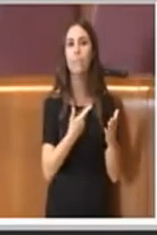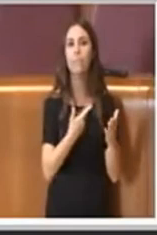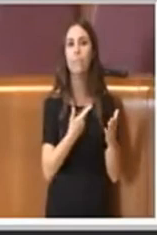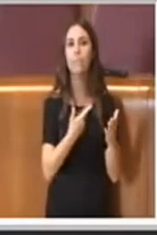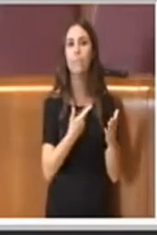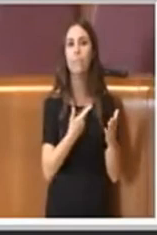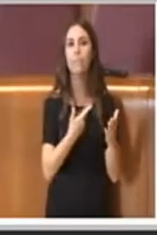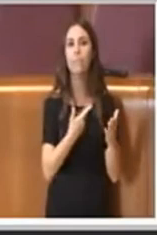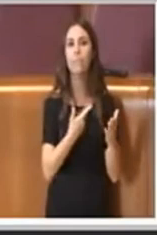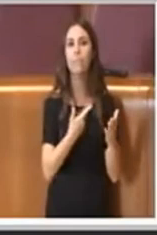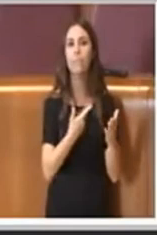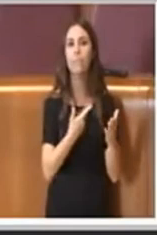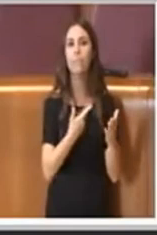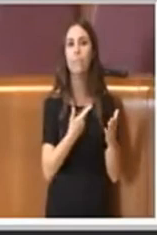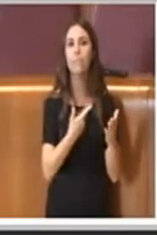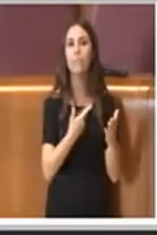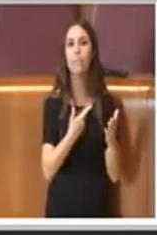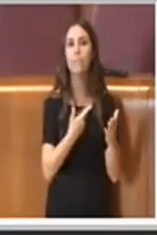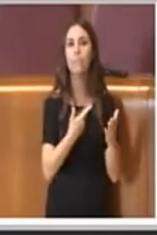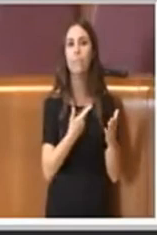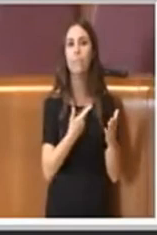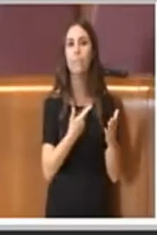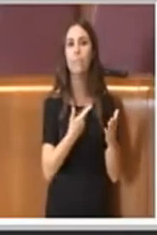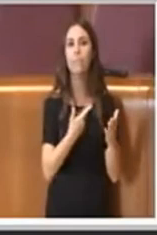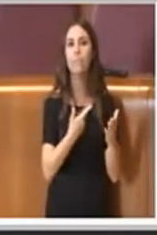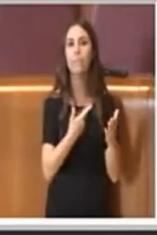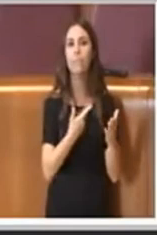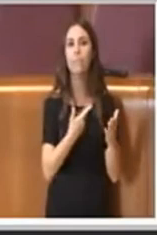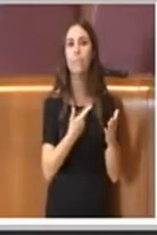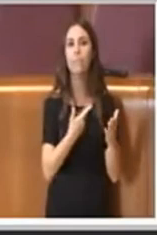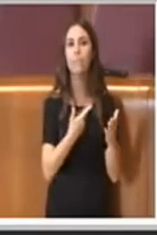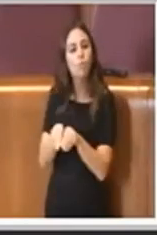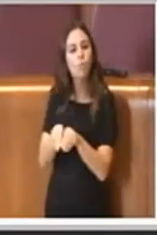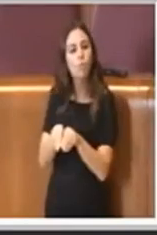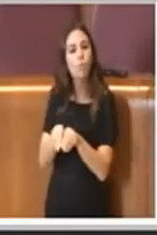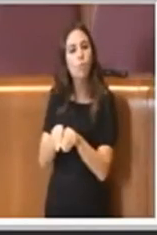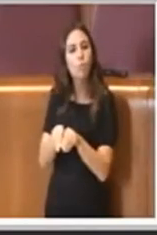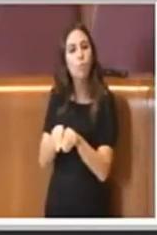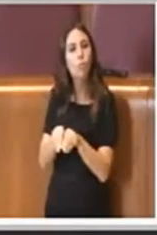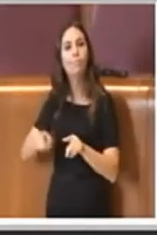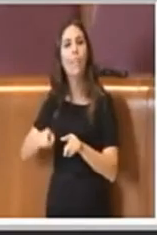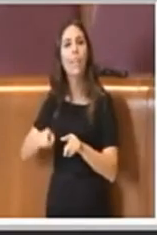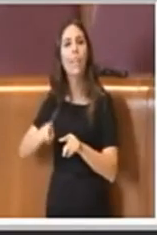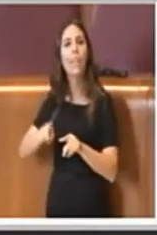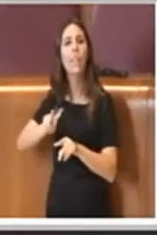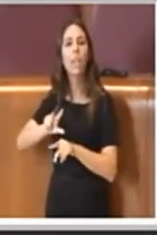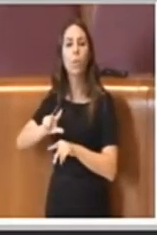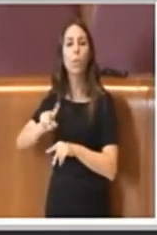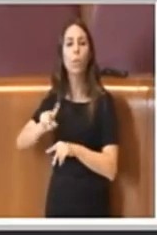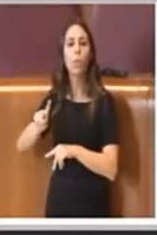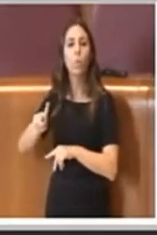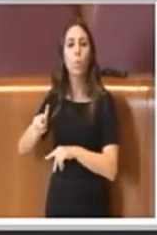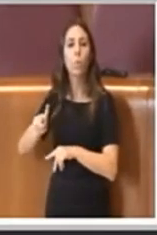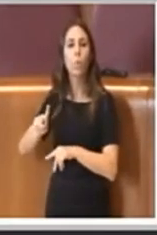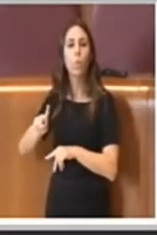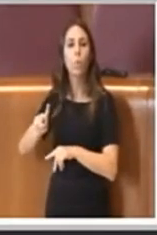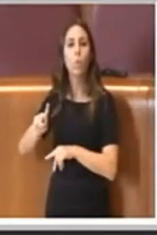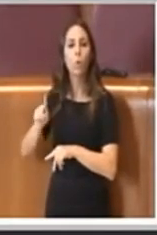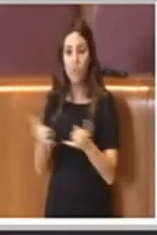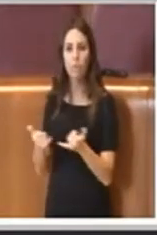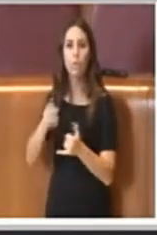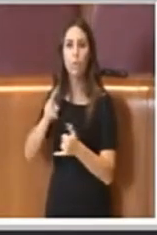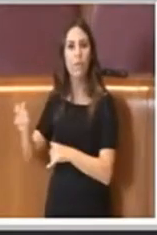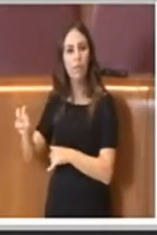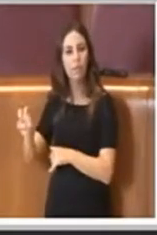-2020 previo confronto con le parti